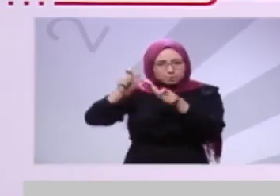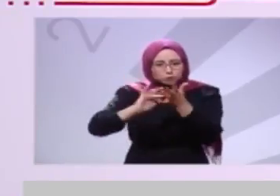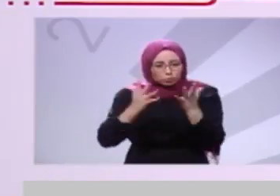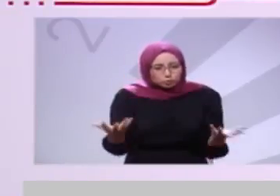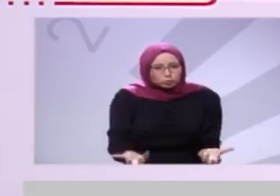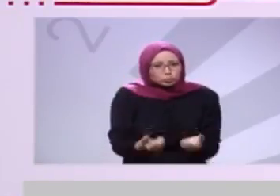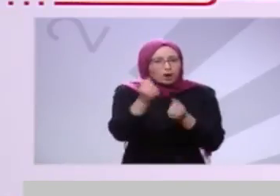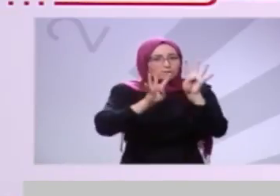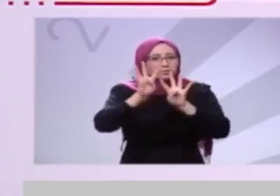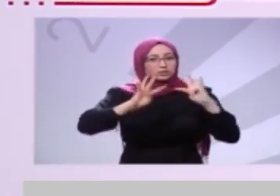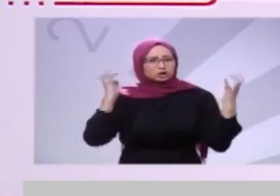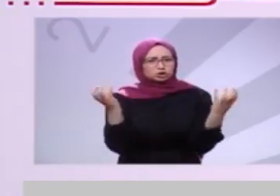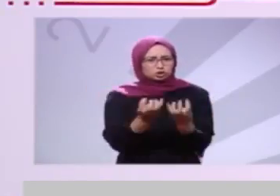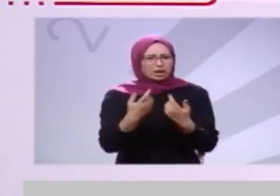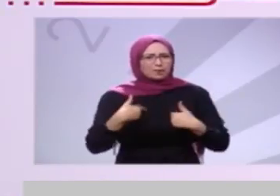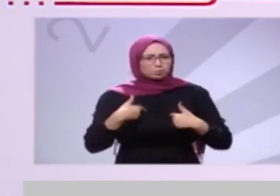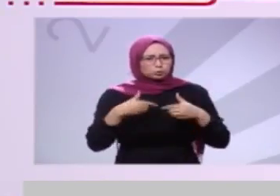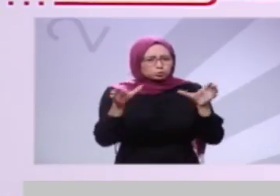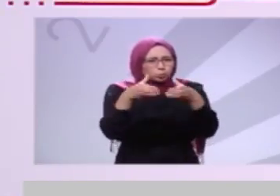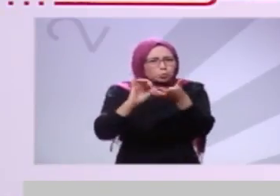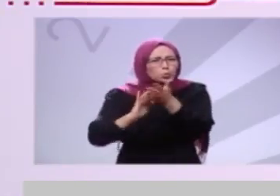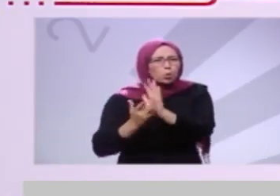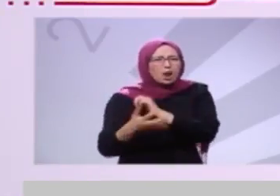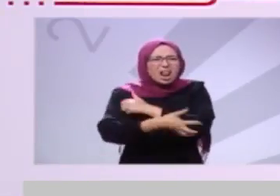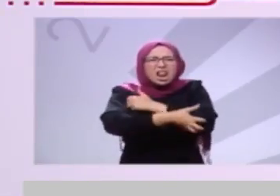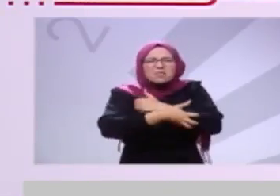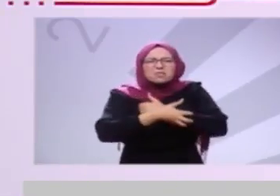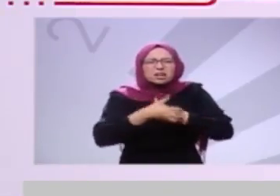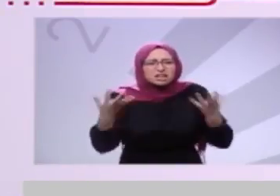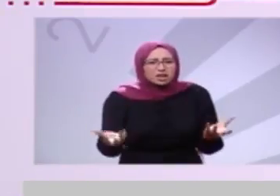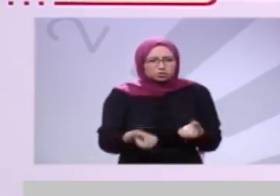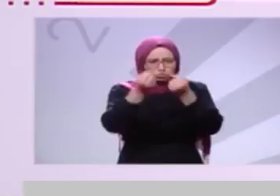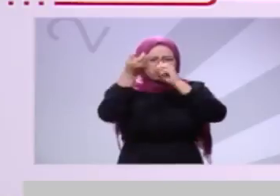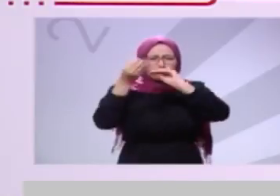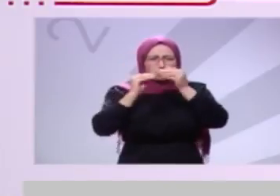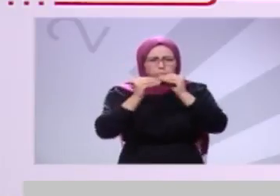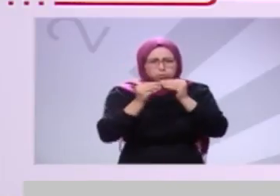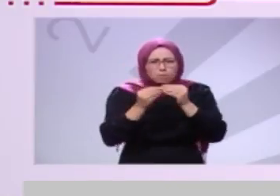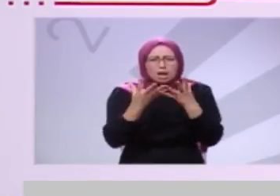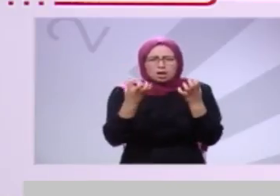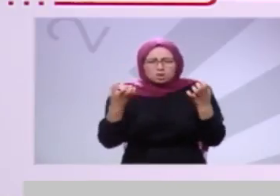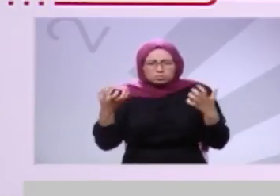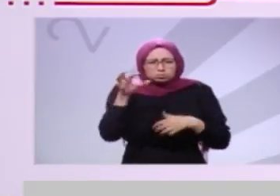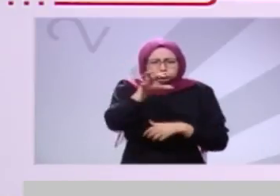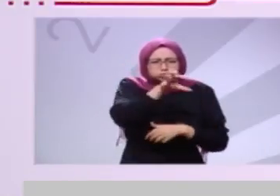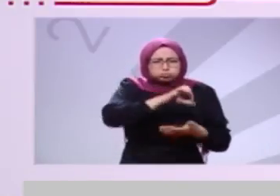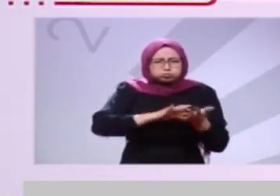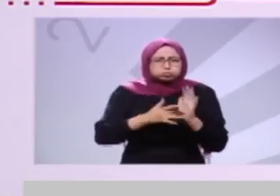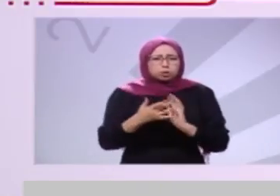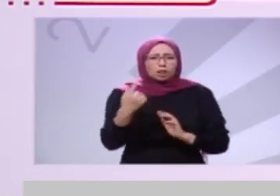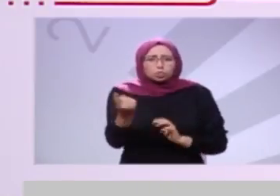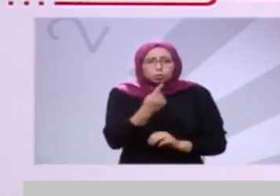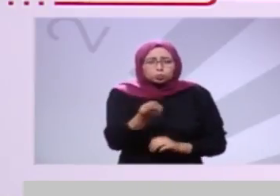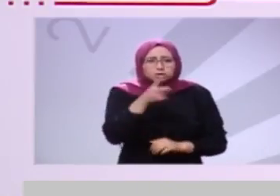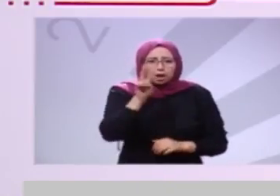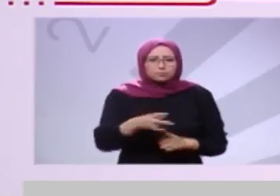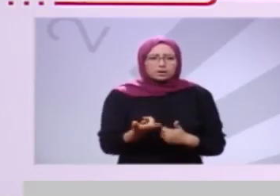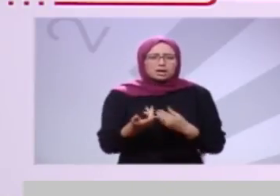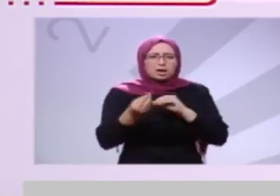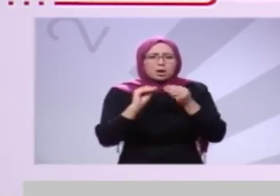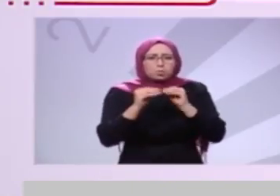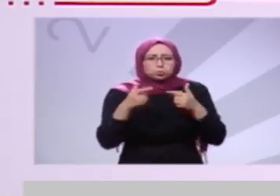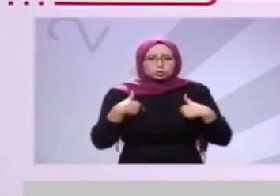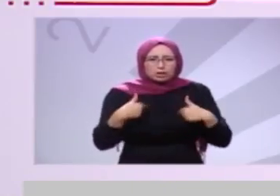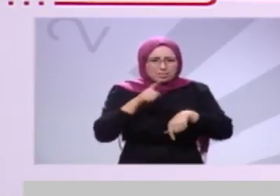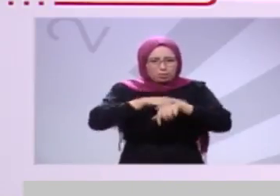الشعب وعلى مصالح الفئات والطبقات المفقرة فمه برشة مشاكل في الجهة مشاكل ما يمكنش